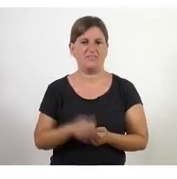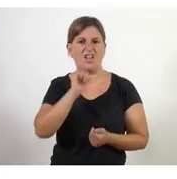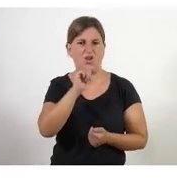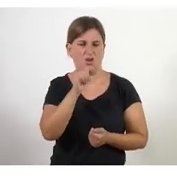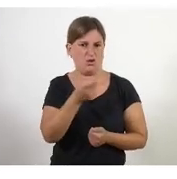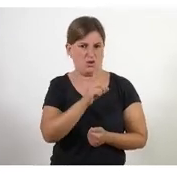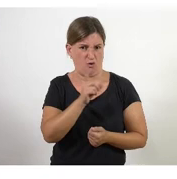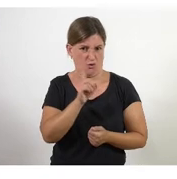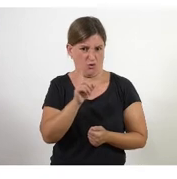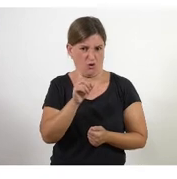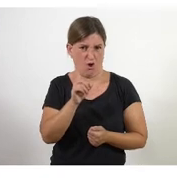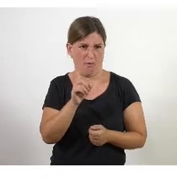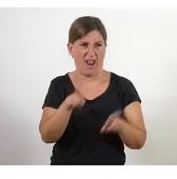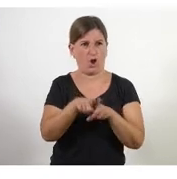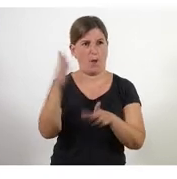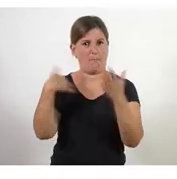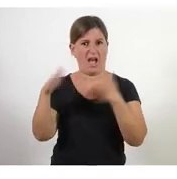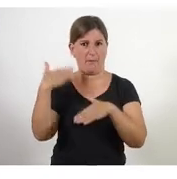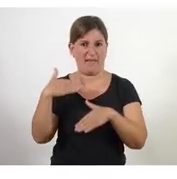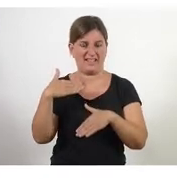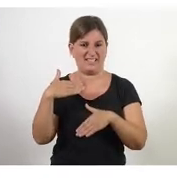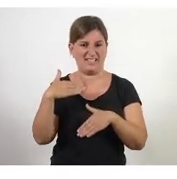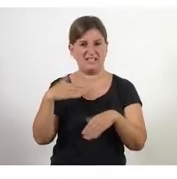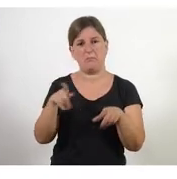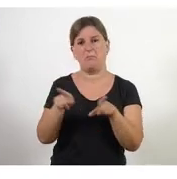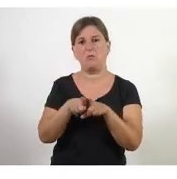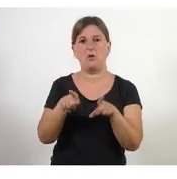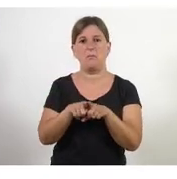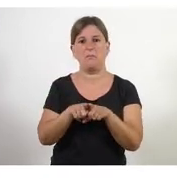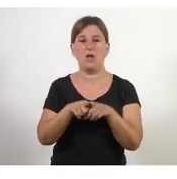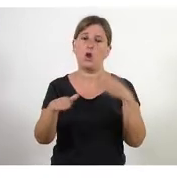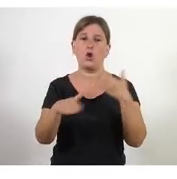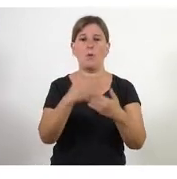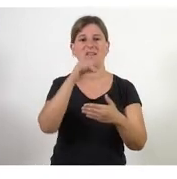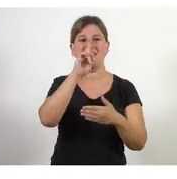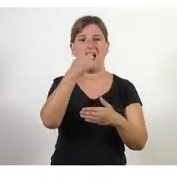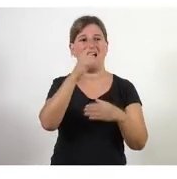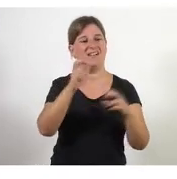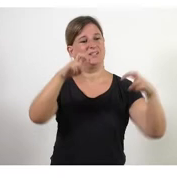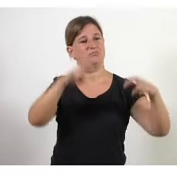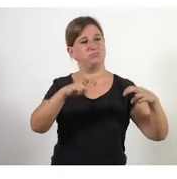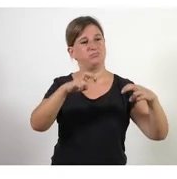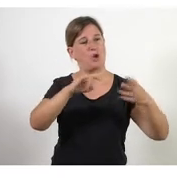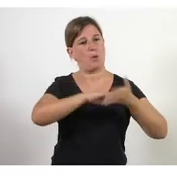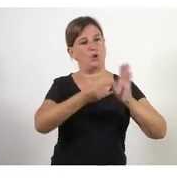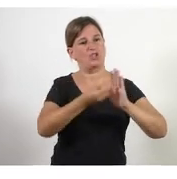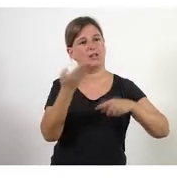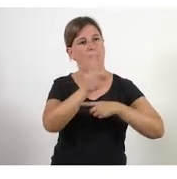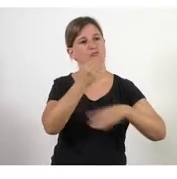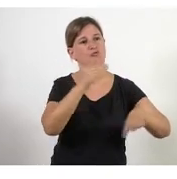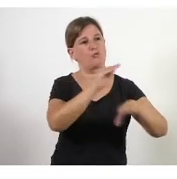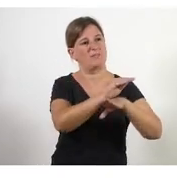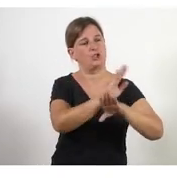n'alegro moltíssim però ja no val allò que s'assenten a principis d'any per crear els projectes presentar les subvencions